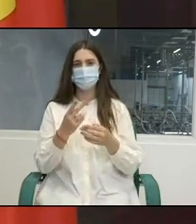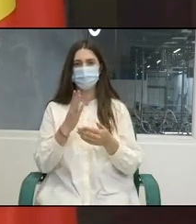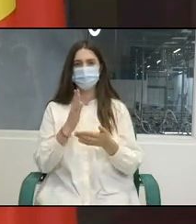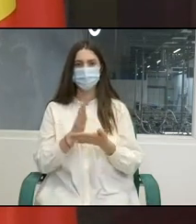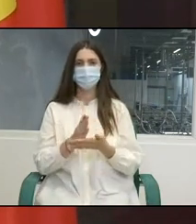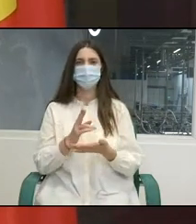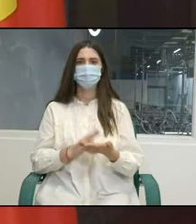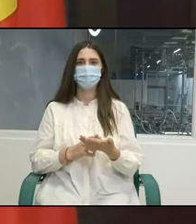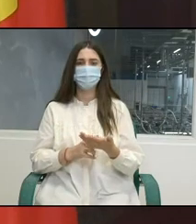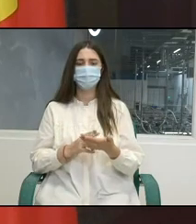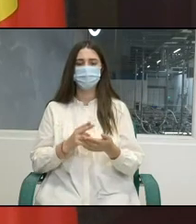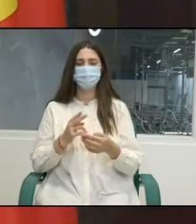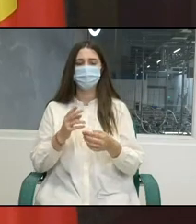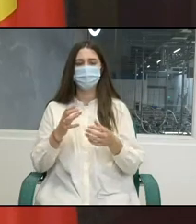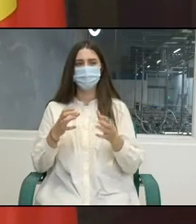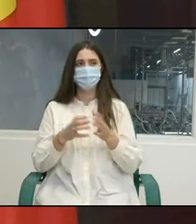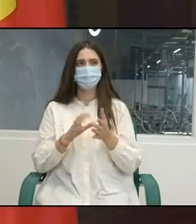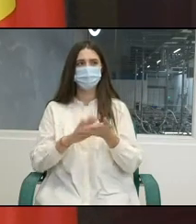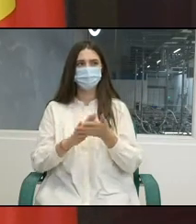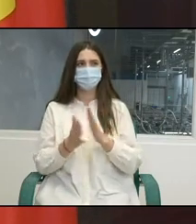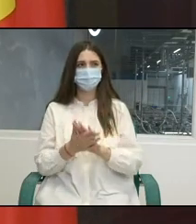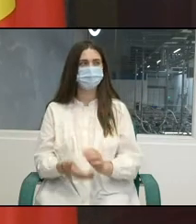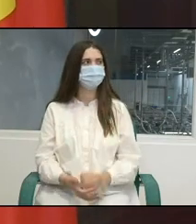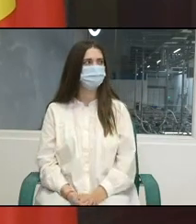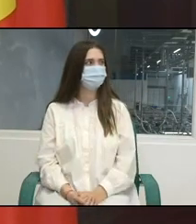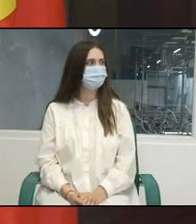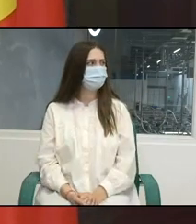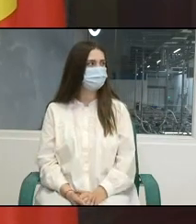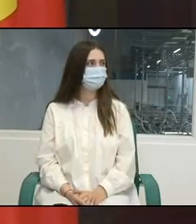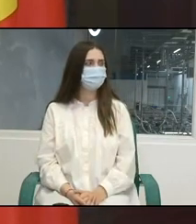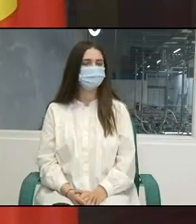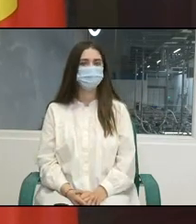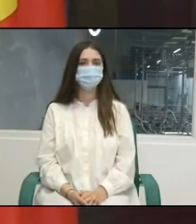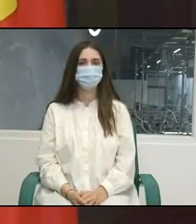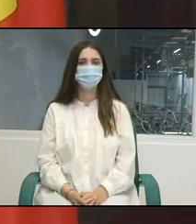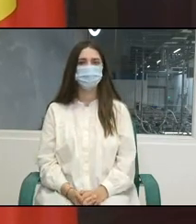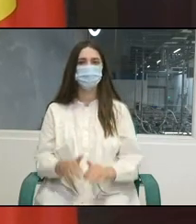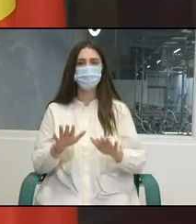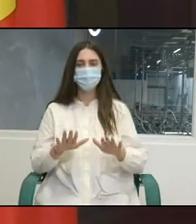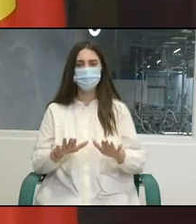Probabil că vă întrebați unde ne aflăm ca și locație fizică.